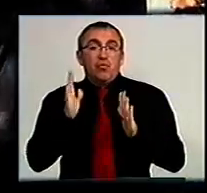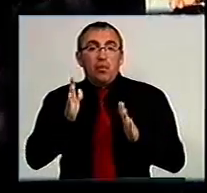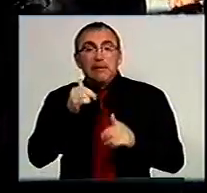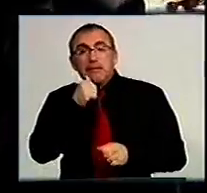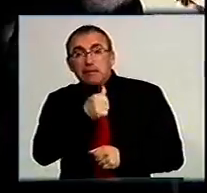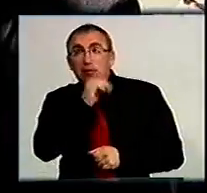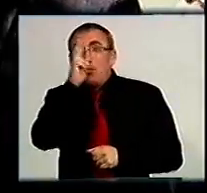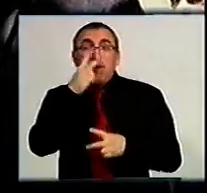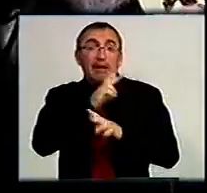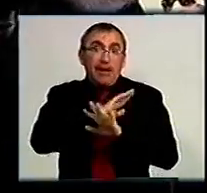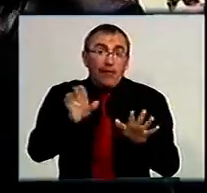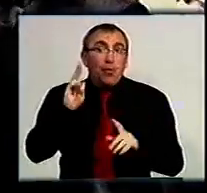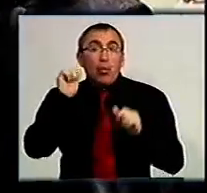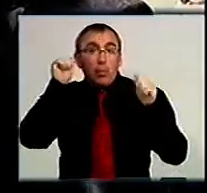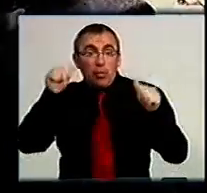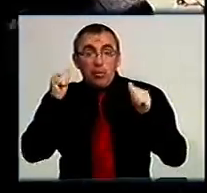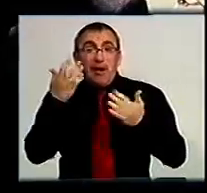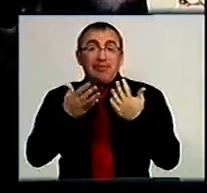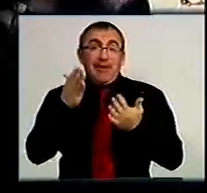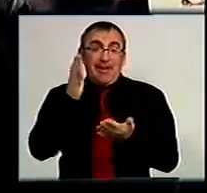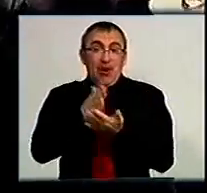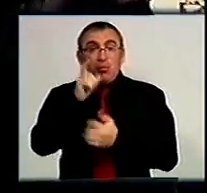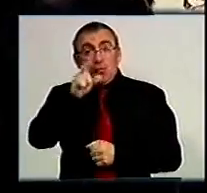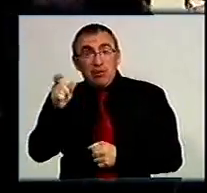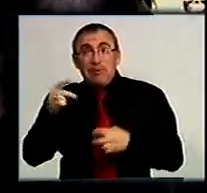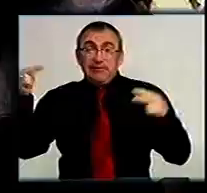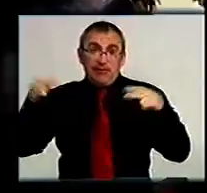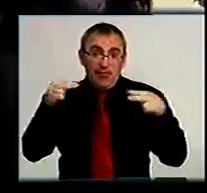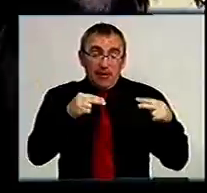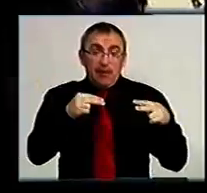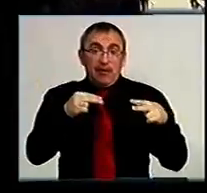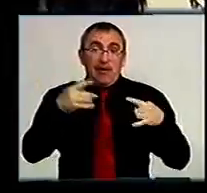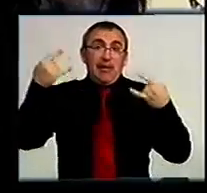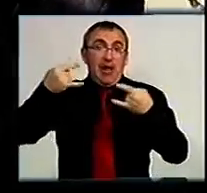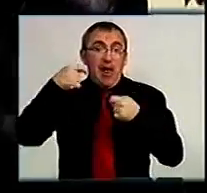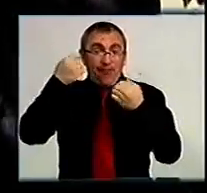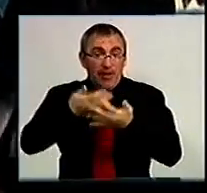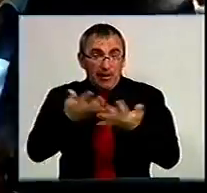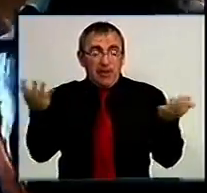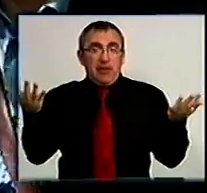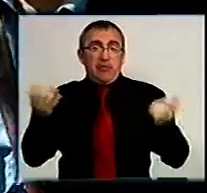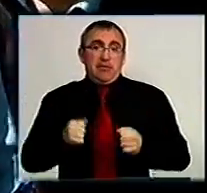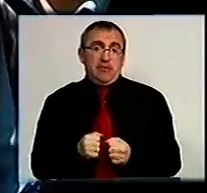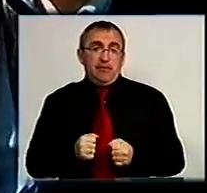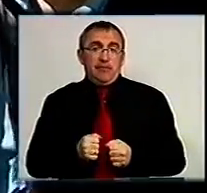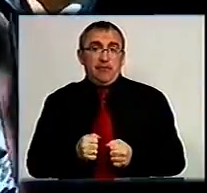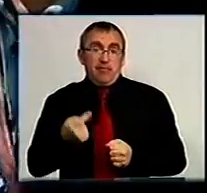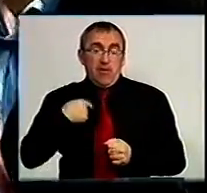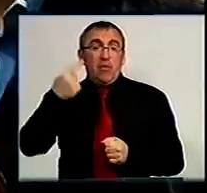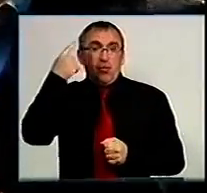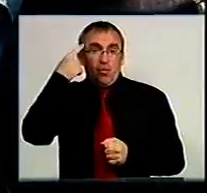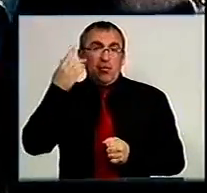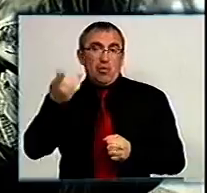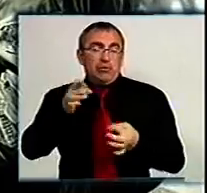тихаря, коли ніхто не бачить, ніхто не слухає. Якщо є люди, якщо вони бачите, тим більше телевидення, я думаю, це